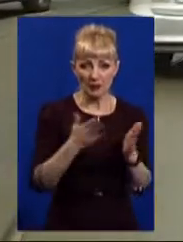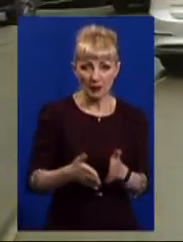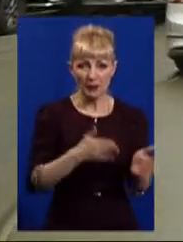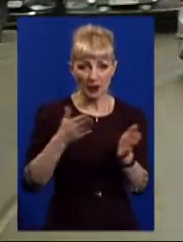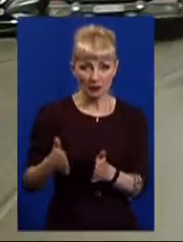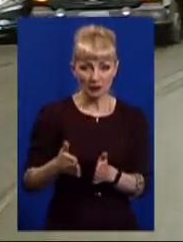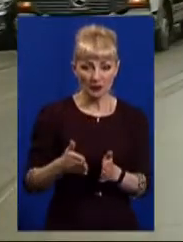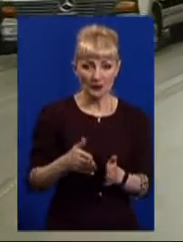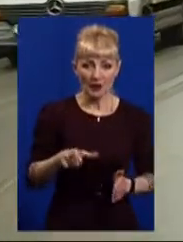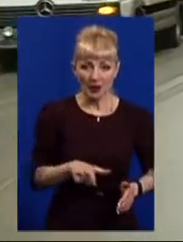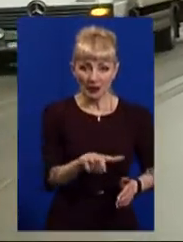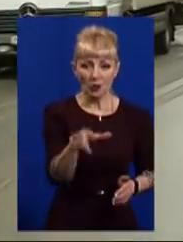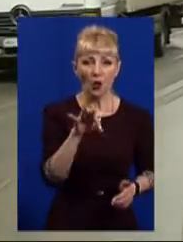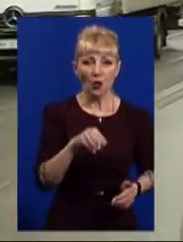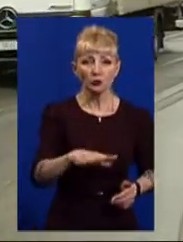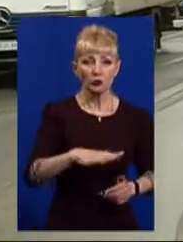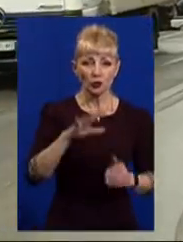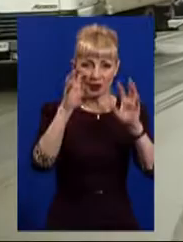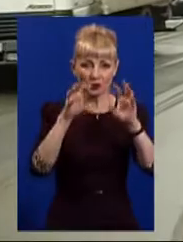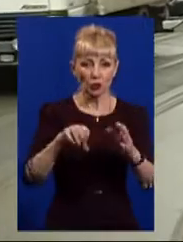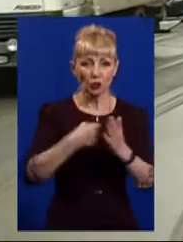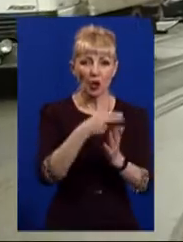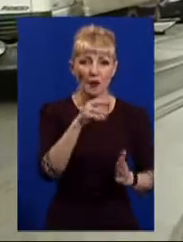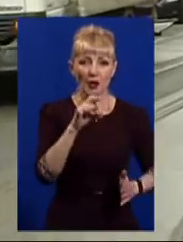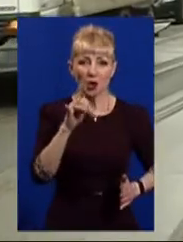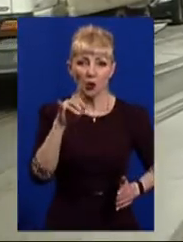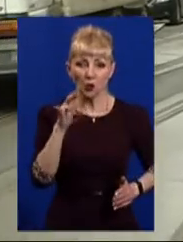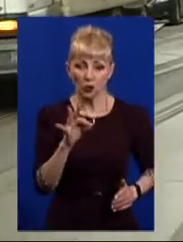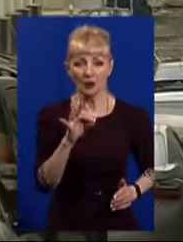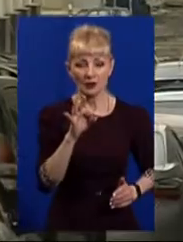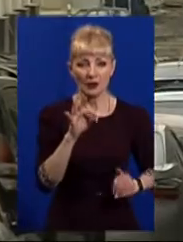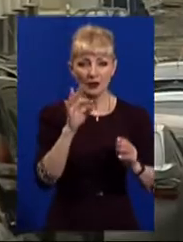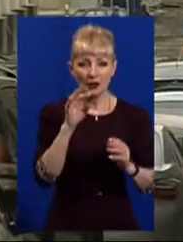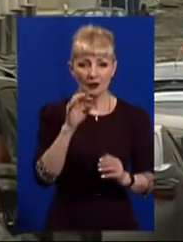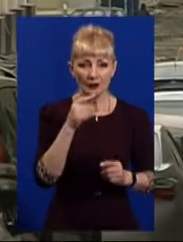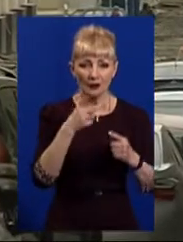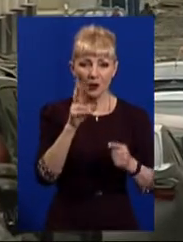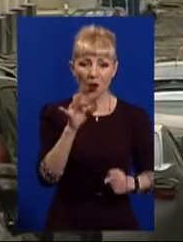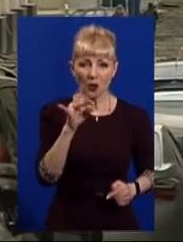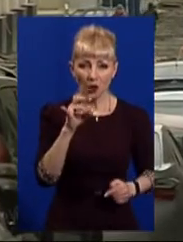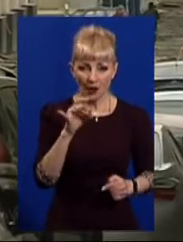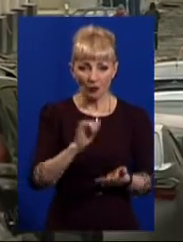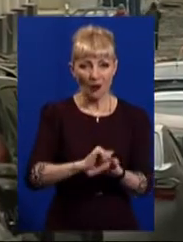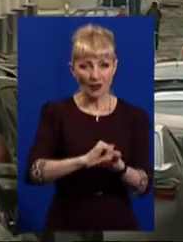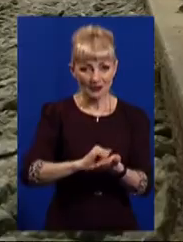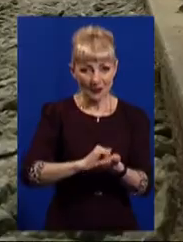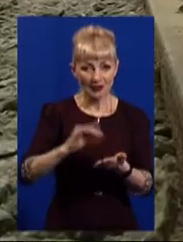Дорозі від Майдану Конституції до провулку Короленка, асфальт та нові трамвайні рейки. Далі ділянка зі щебним.